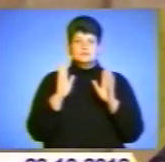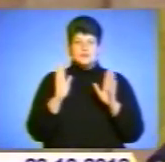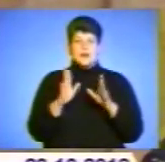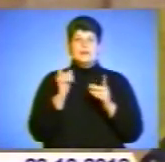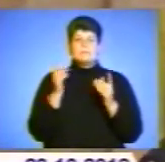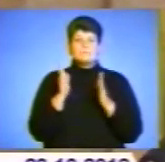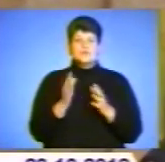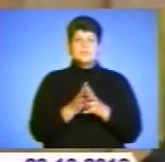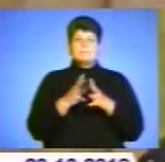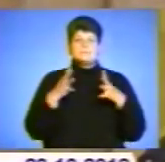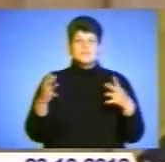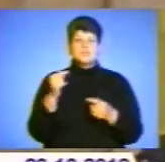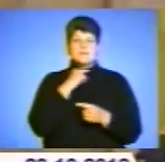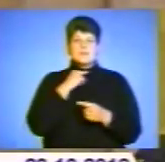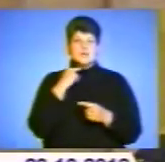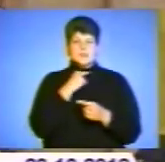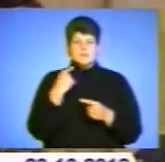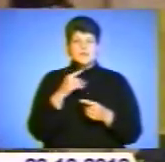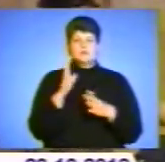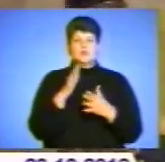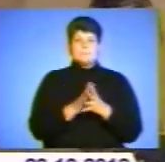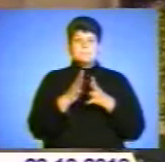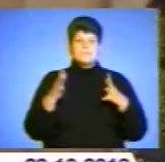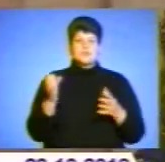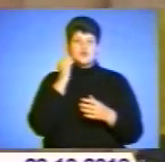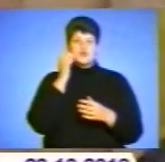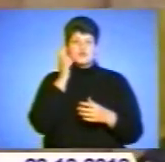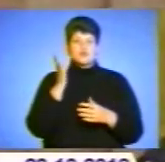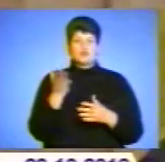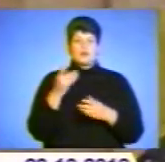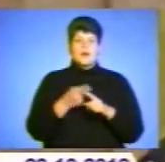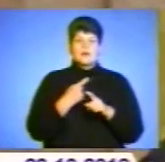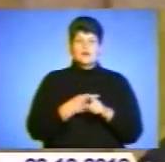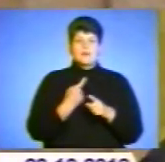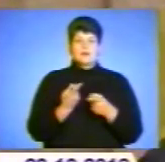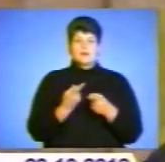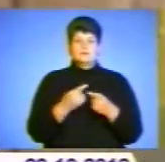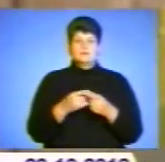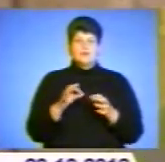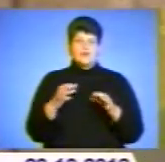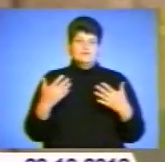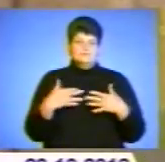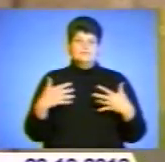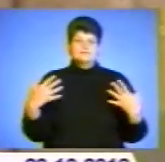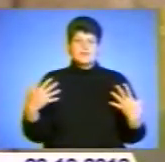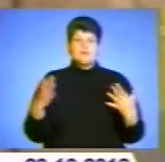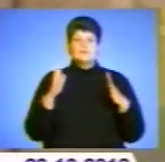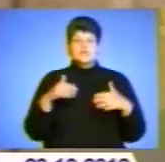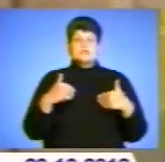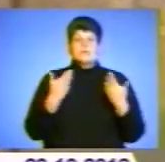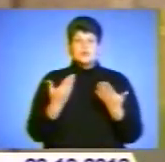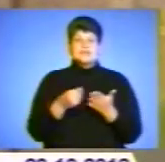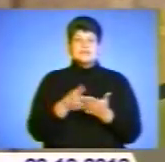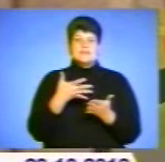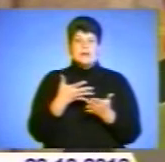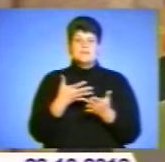значно більше місної продукції, цукру, картоплі, овочі і іншої продукції. І буде запропоновано цінова